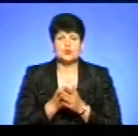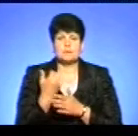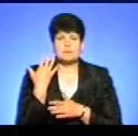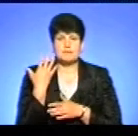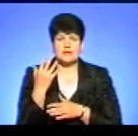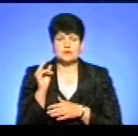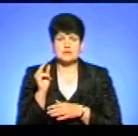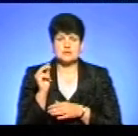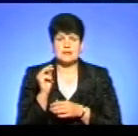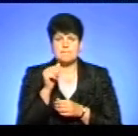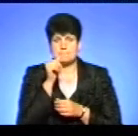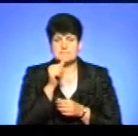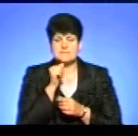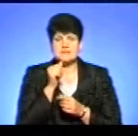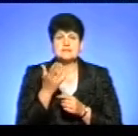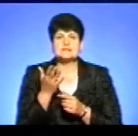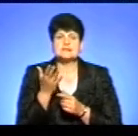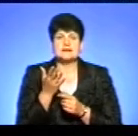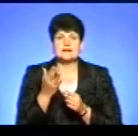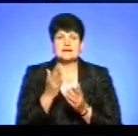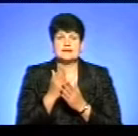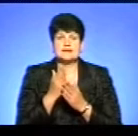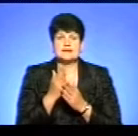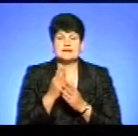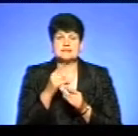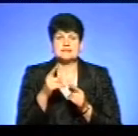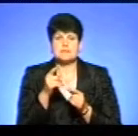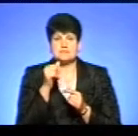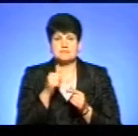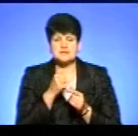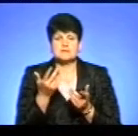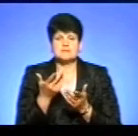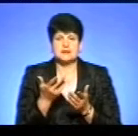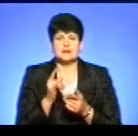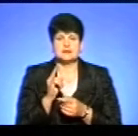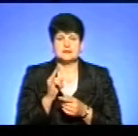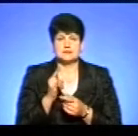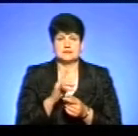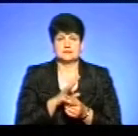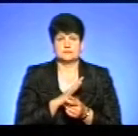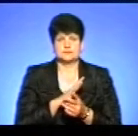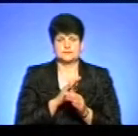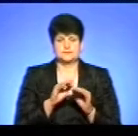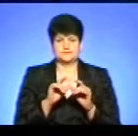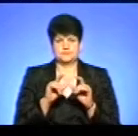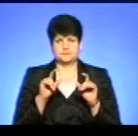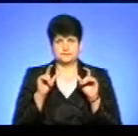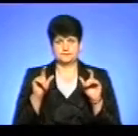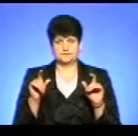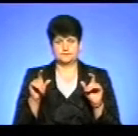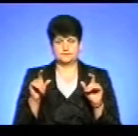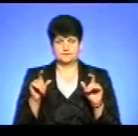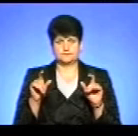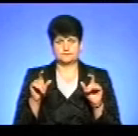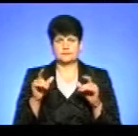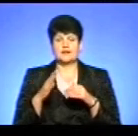числа місяця, який йде за місяцем, яким дитина відвідала дошкільний заклад.